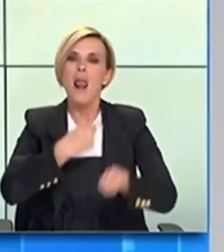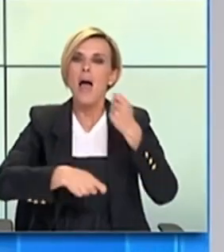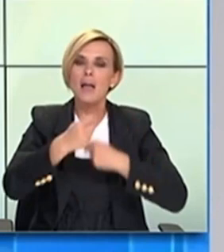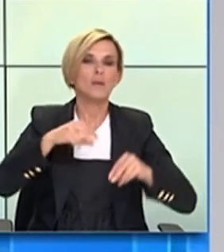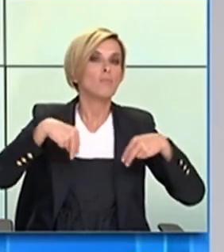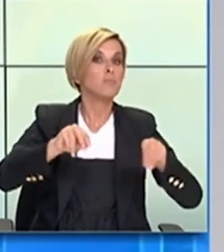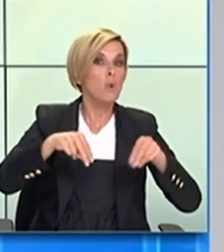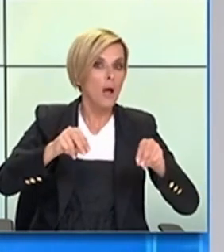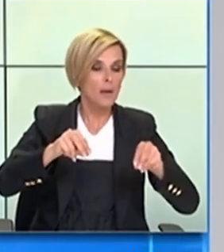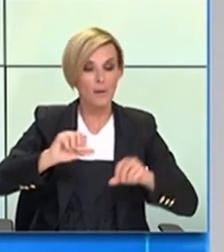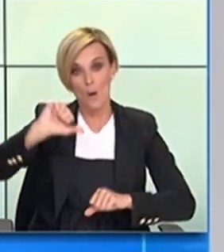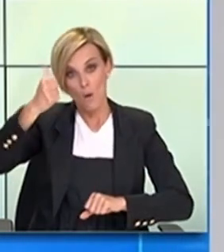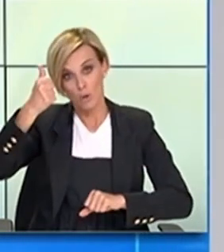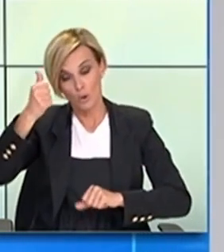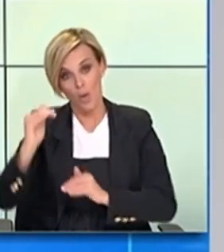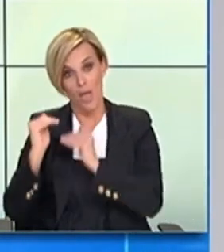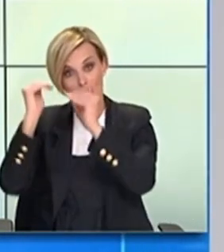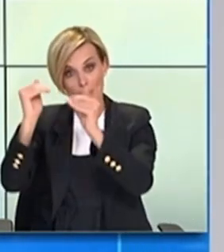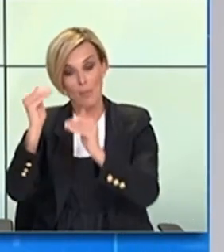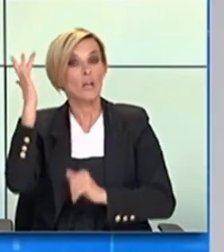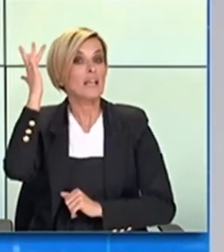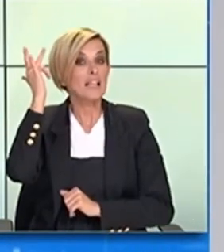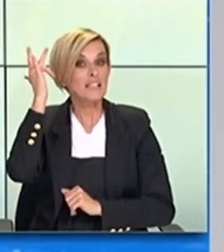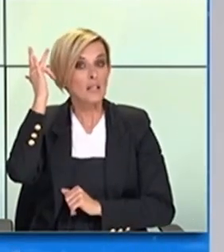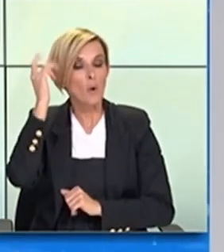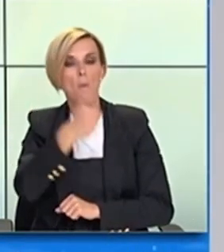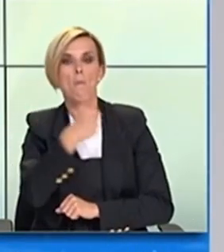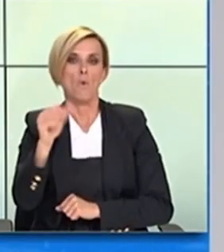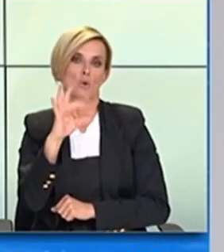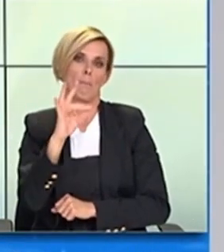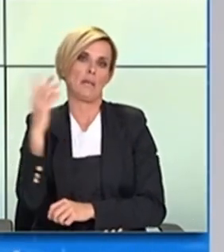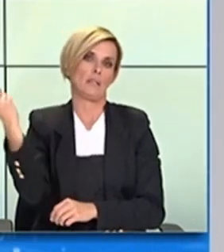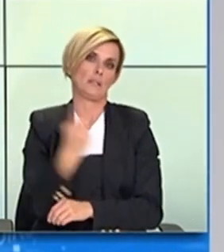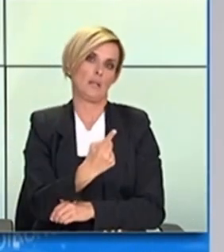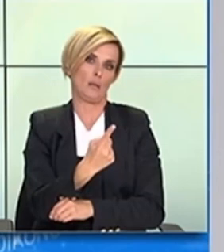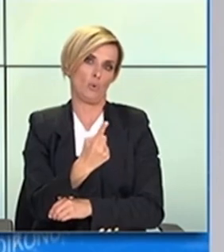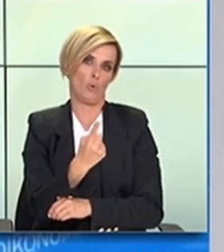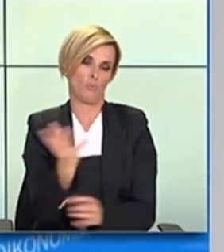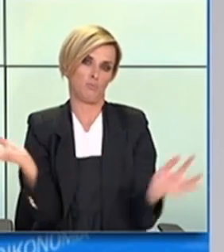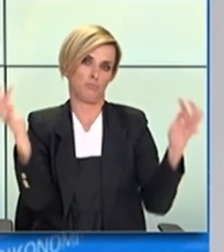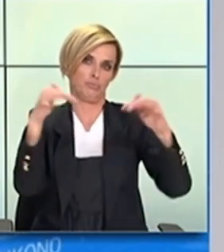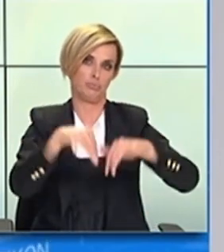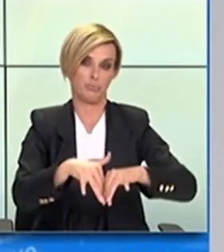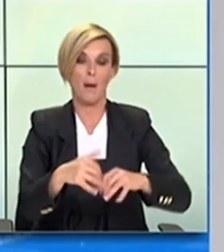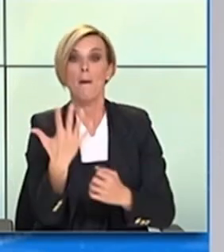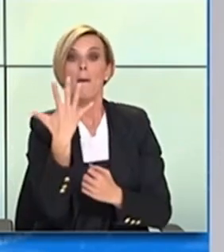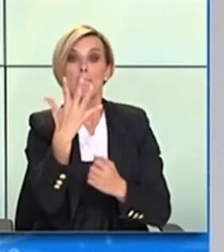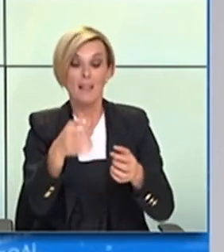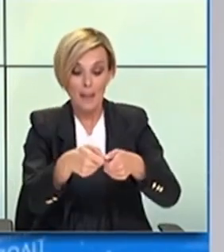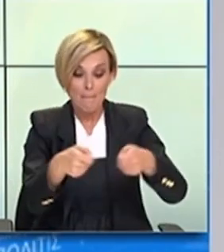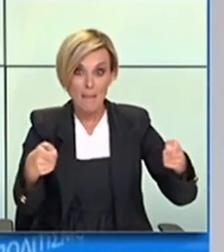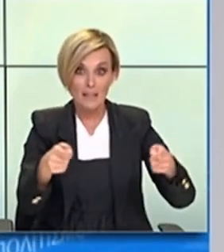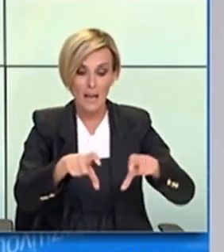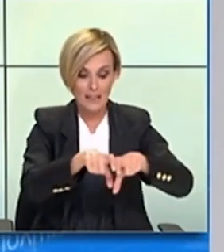Στο επίπεδο ΑΚΤΡΙΝΟ προβλέπεται συμμετοχή 50% των πολιτών με 5 μέτρα απόσταση μεταξύ των πάγκων,